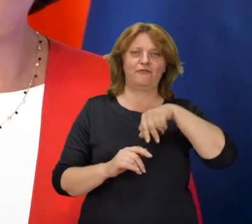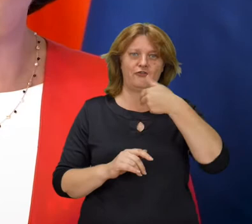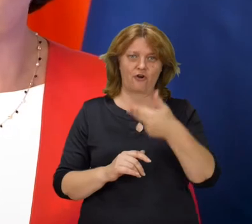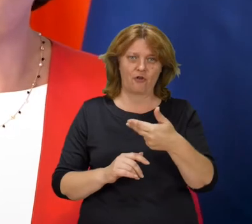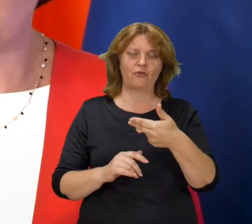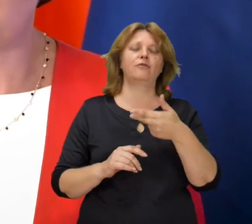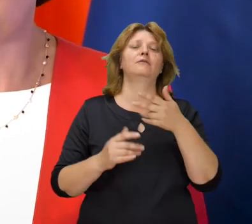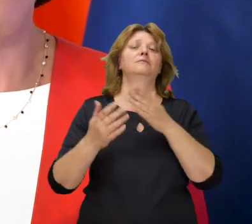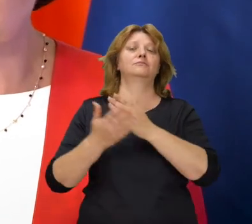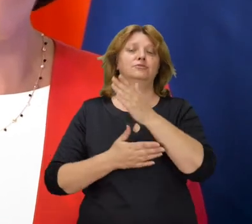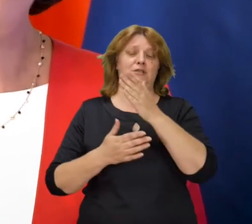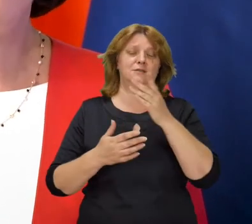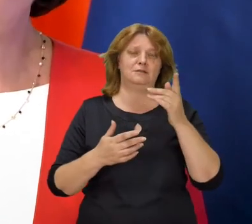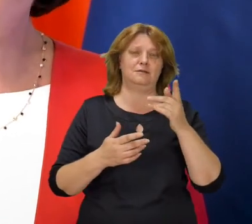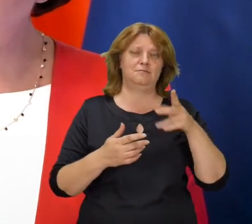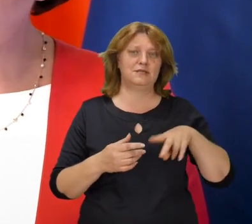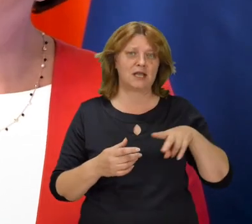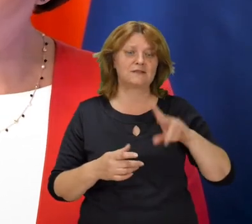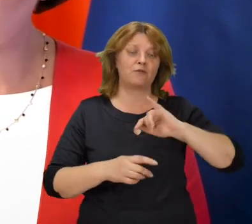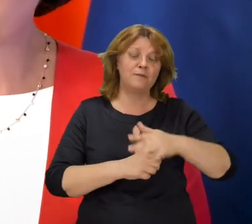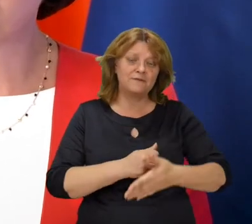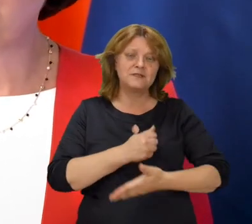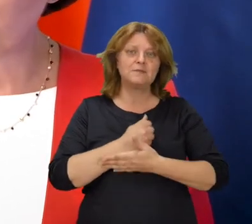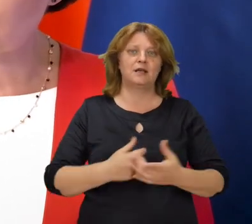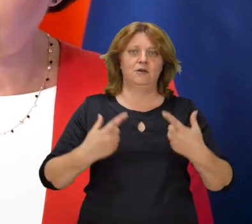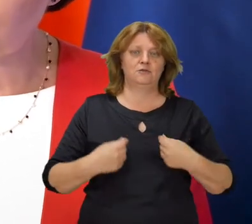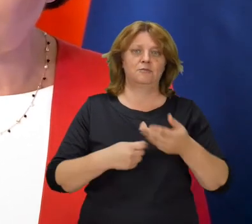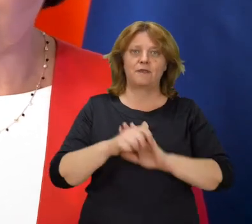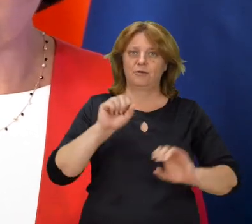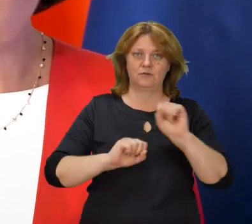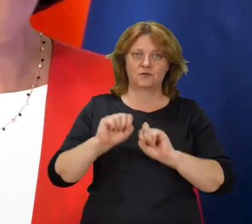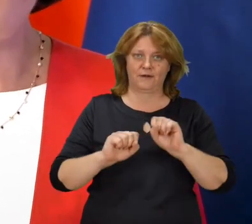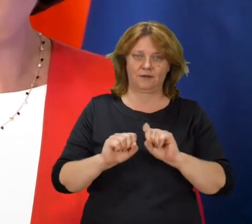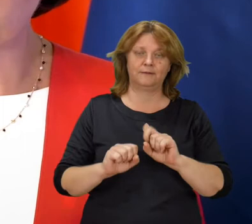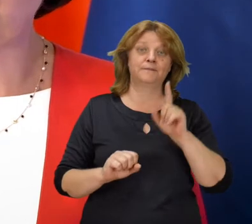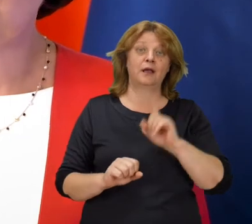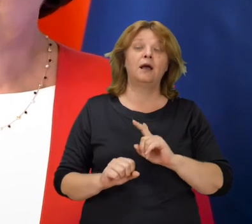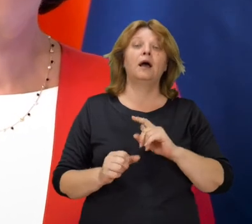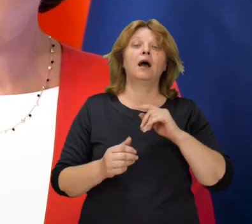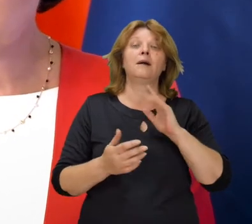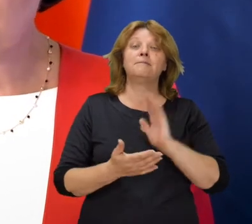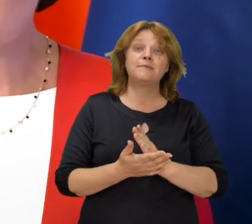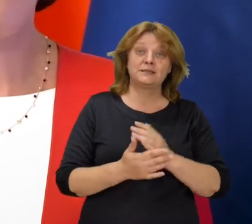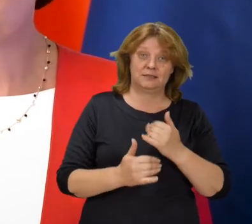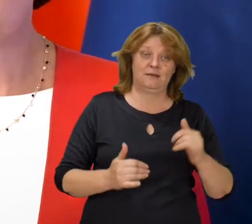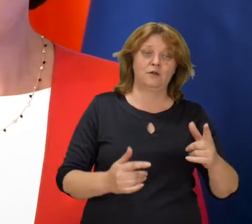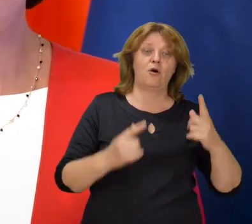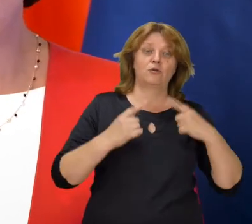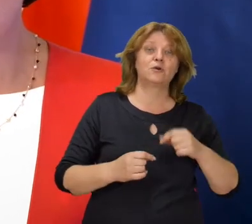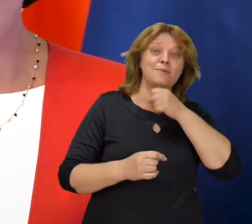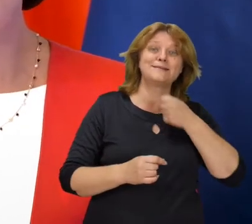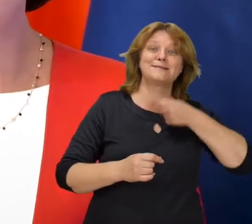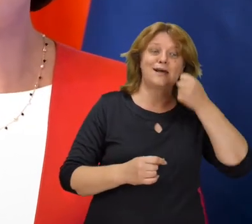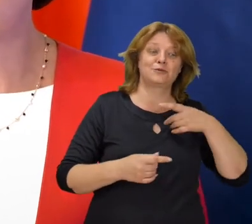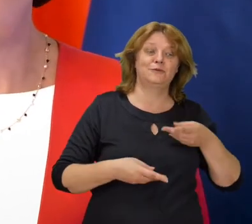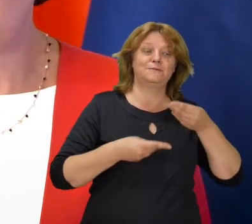Niepełnosprawnych, przez RESOT, aby wspierać osoby z niepełnosprawnościami. Między innymi osoby starsze wspieraliśmy